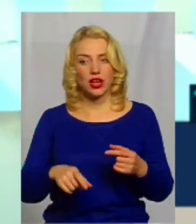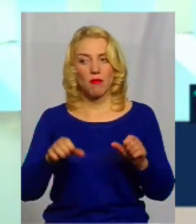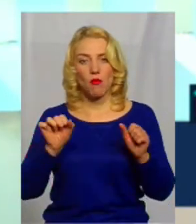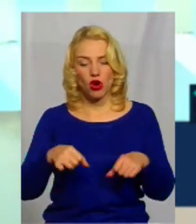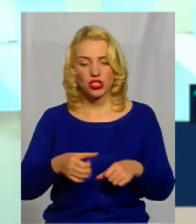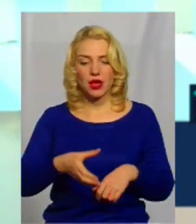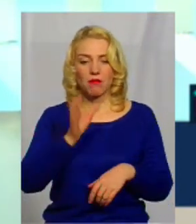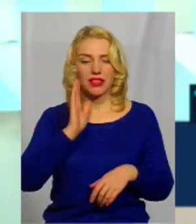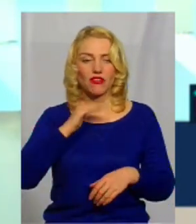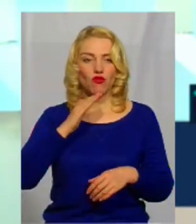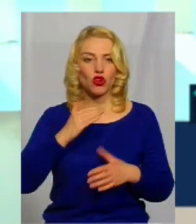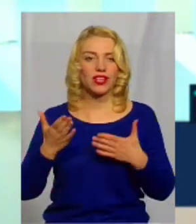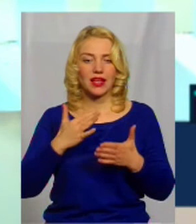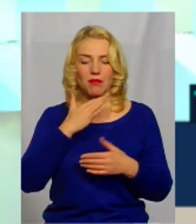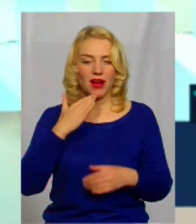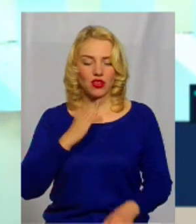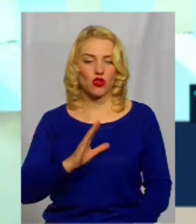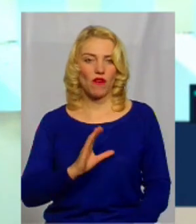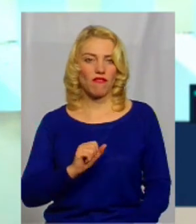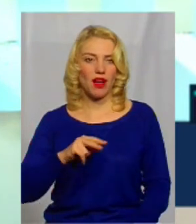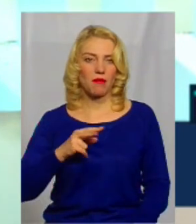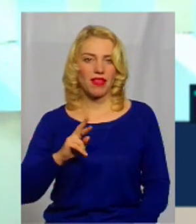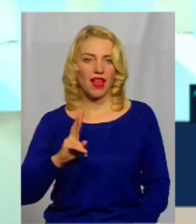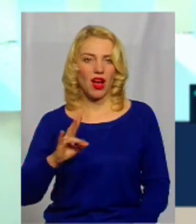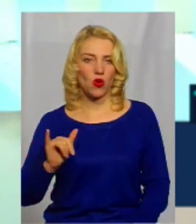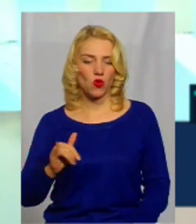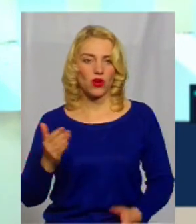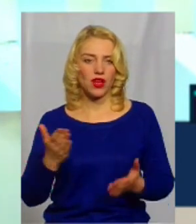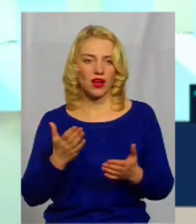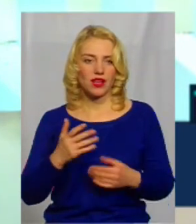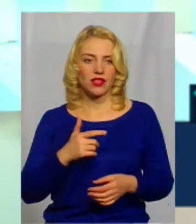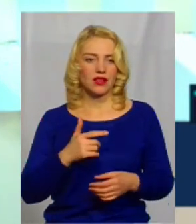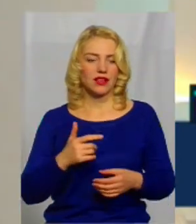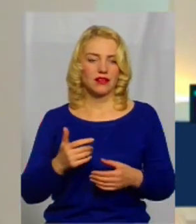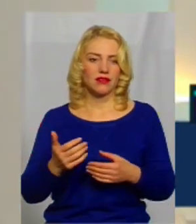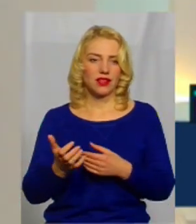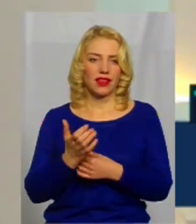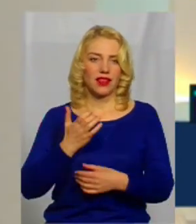Пити воду, який багато вапняку, і така, що йде з гамарні до нас.